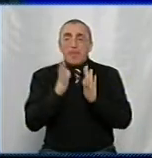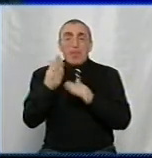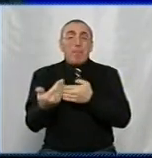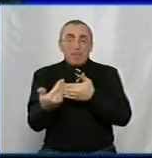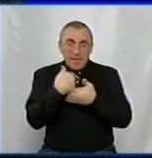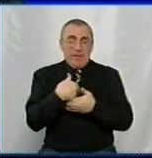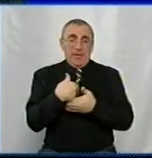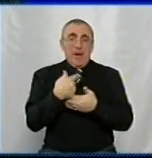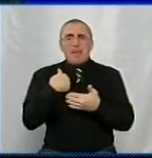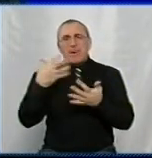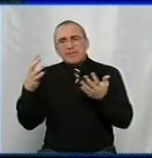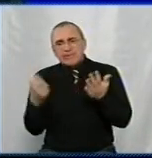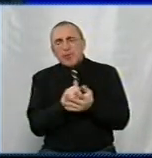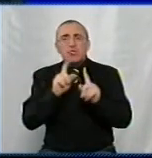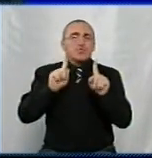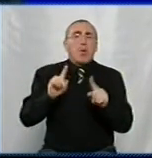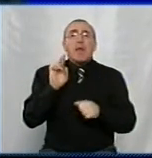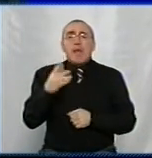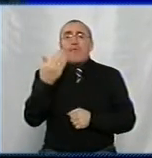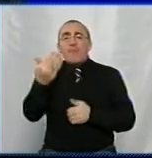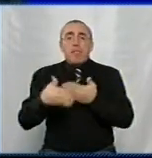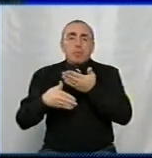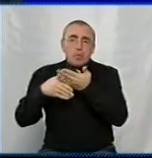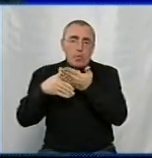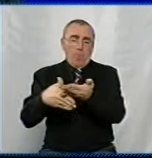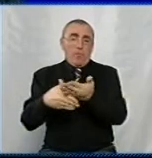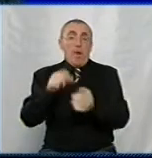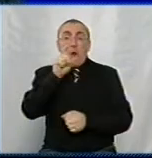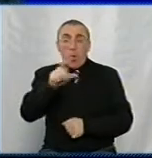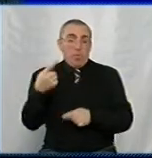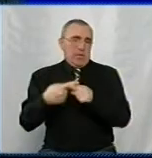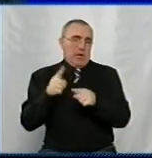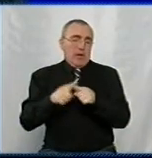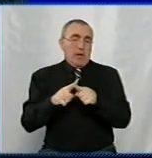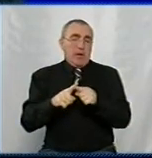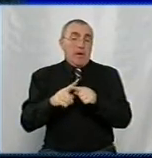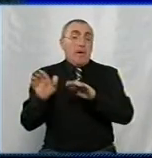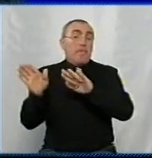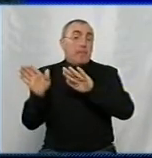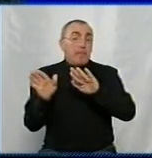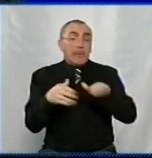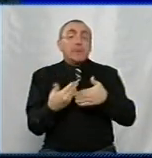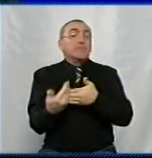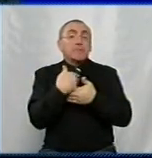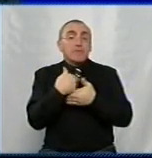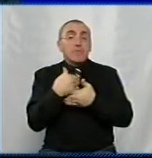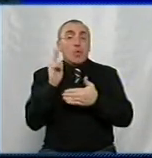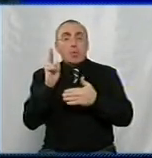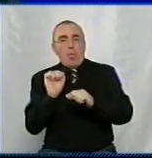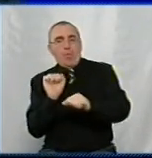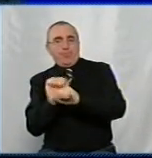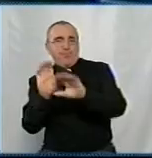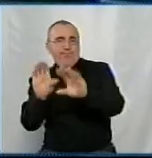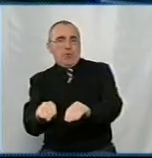прийдіть до нас, а ми знайдемо вже, як вам допомогти. Але люди такі йдуть після того, коли ми тільки проводимо відключення.